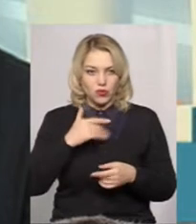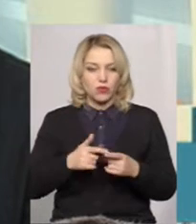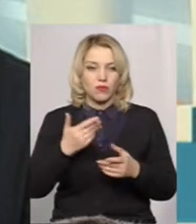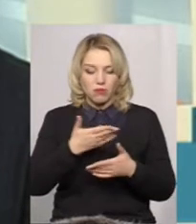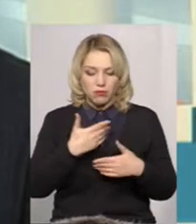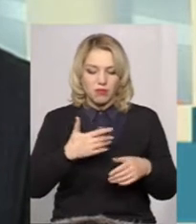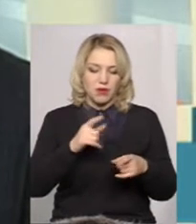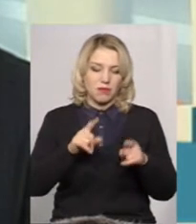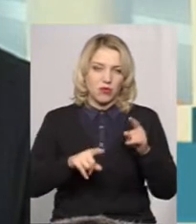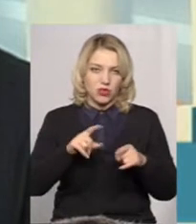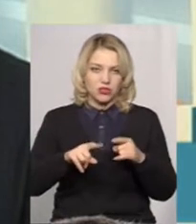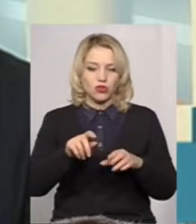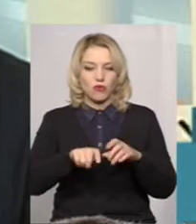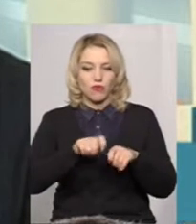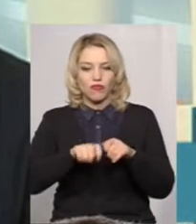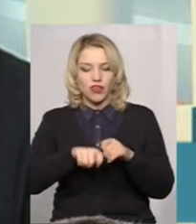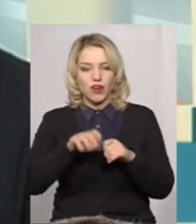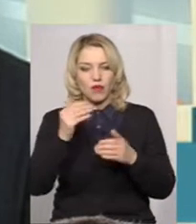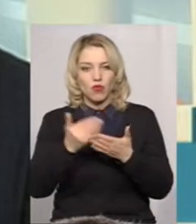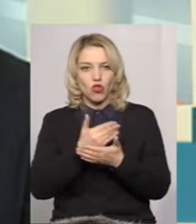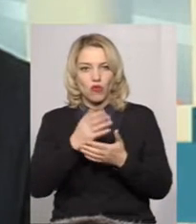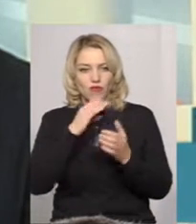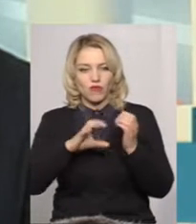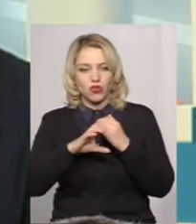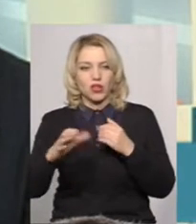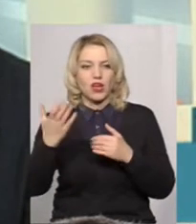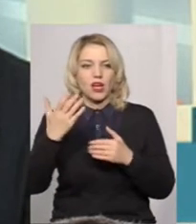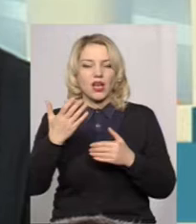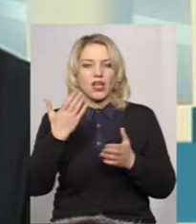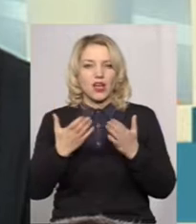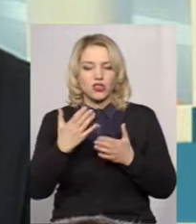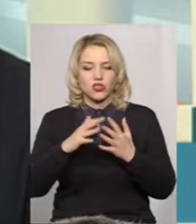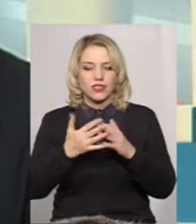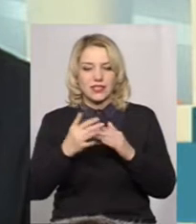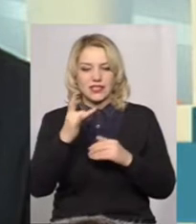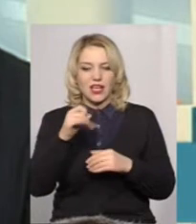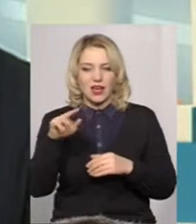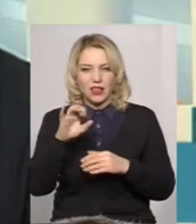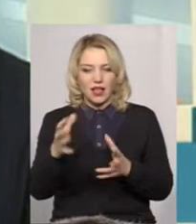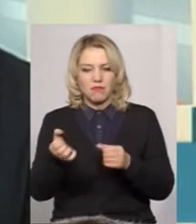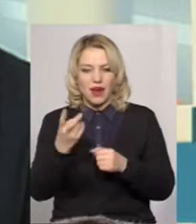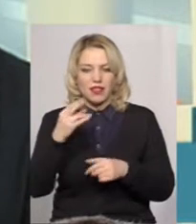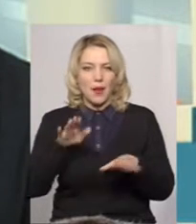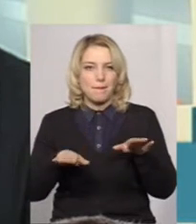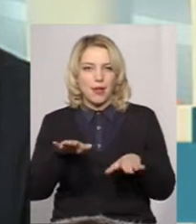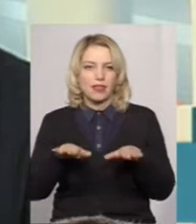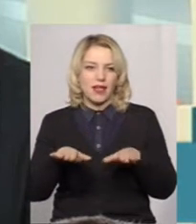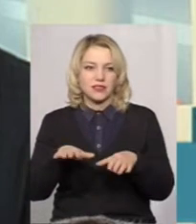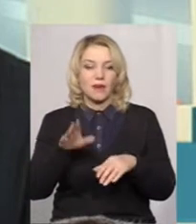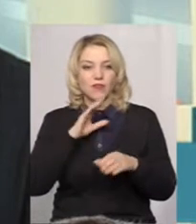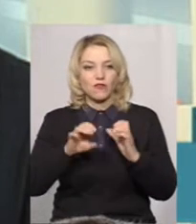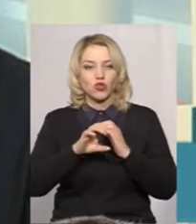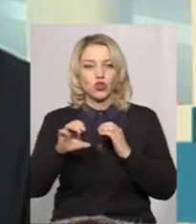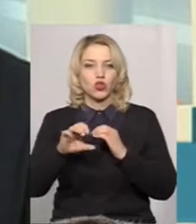ті, які вводять в експлуатацію, після того, яких бере громада, чи сільська рада на баланс. З водогонами